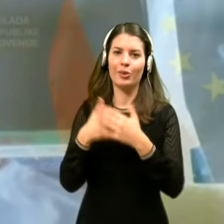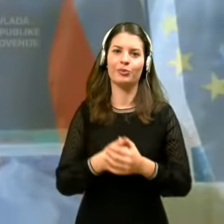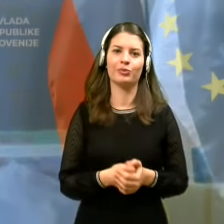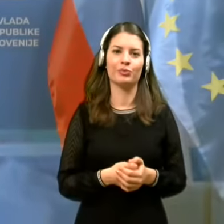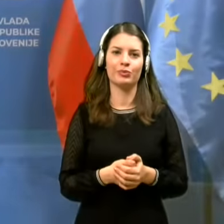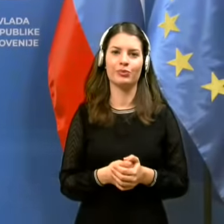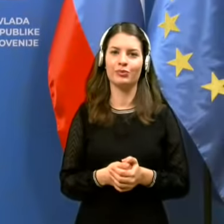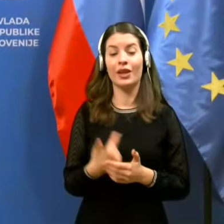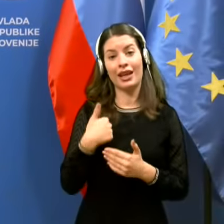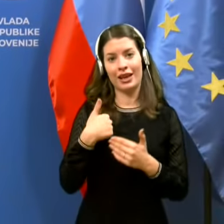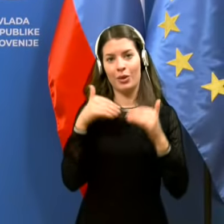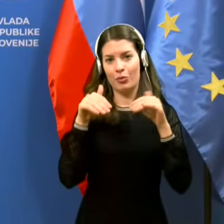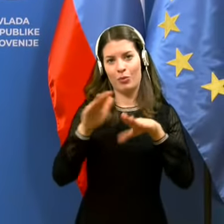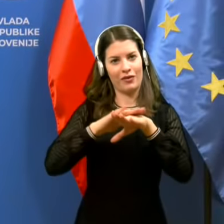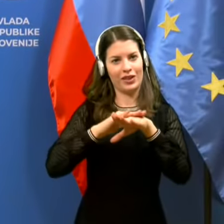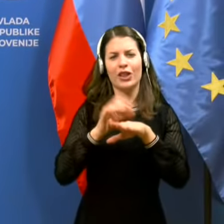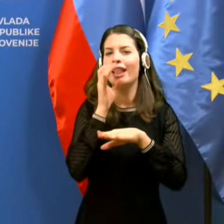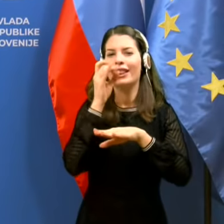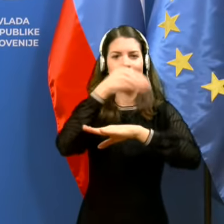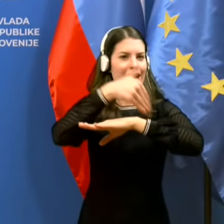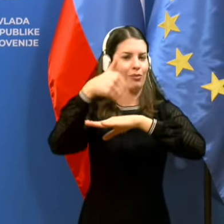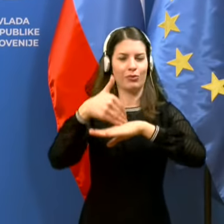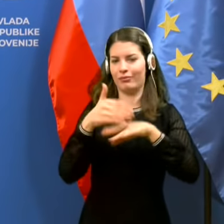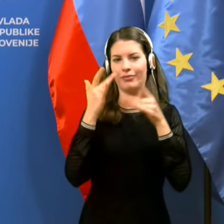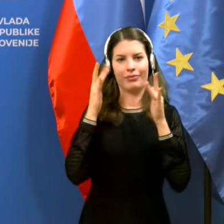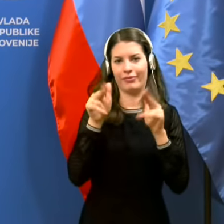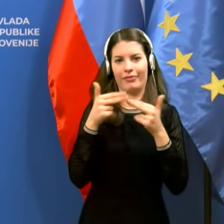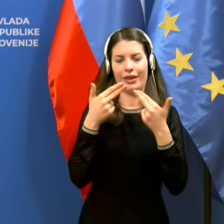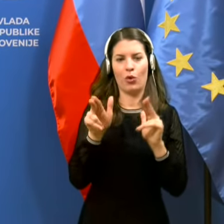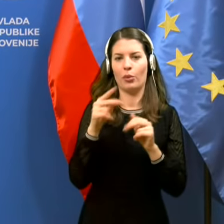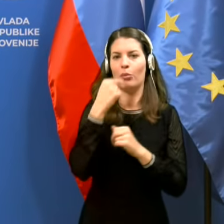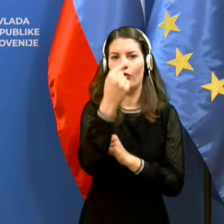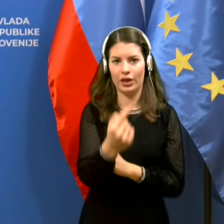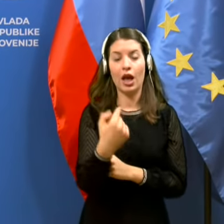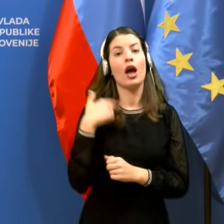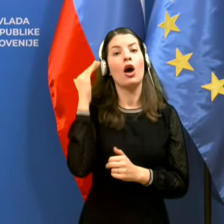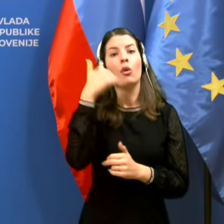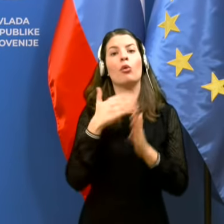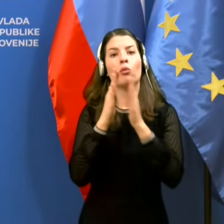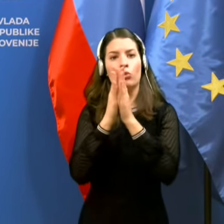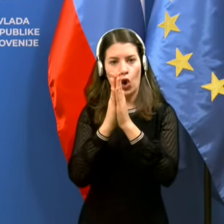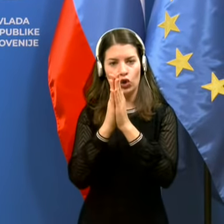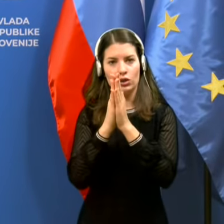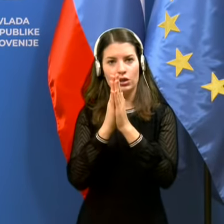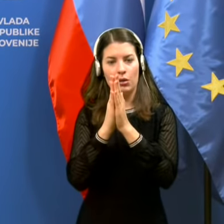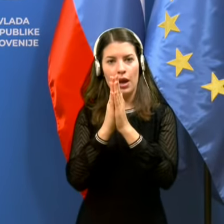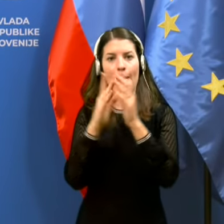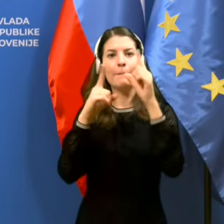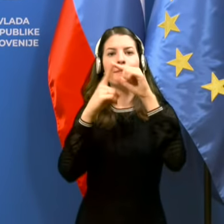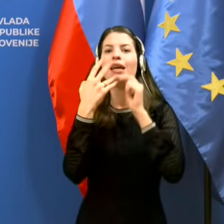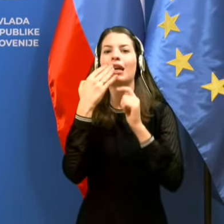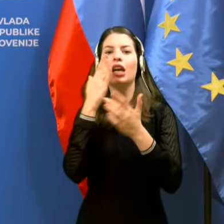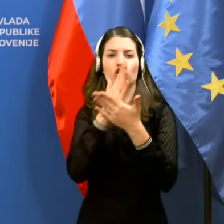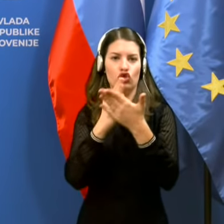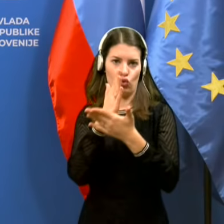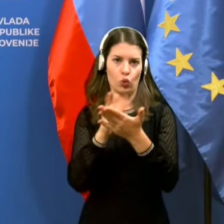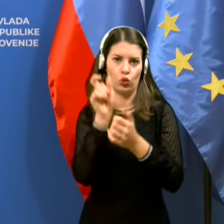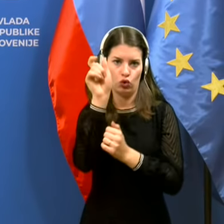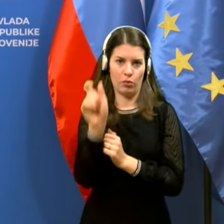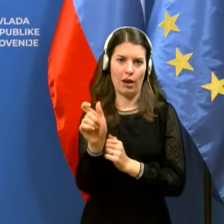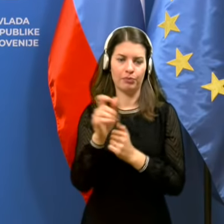Jaz se bom pravičil, točen datum vam ne bom dal. Bom pač prosil PR službo, ima da točen datum dopisa, ker zagotovo bom,